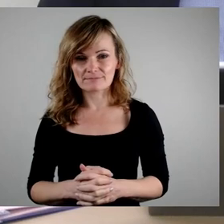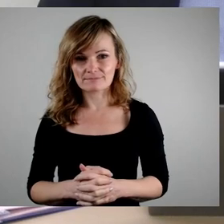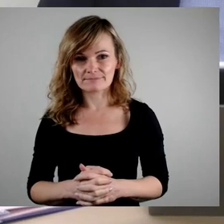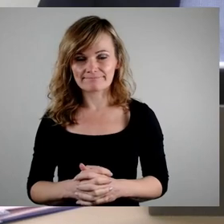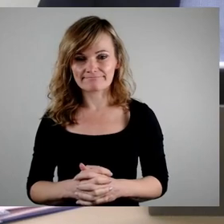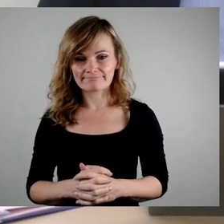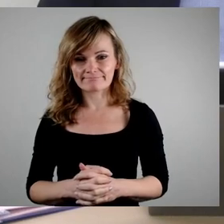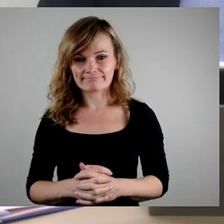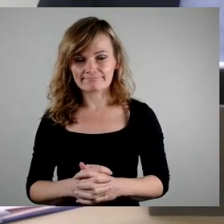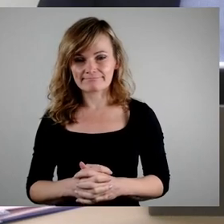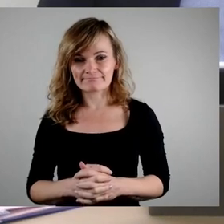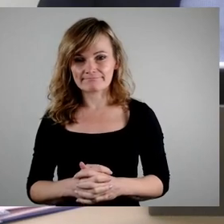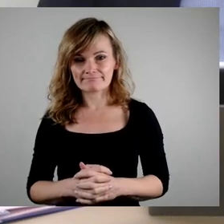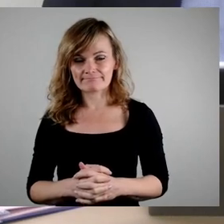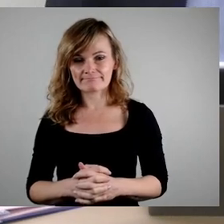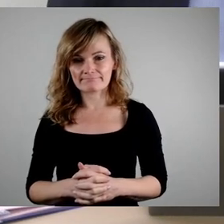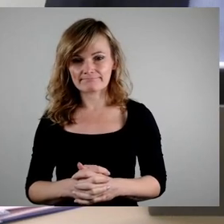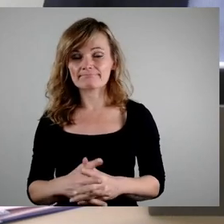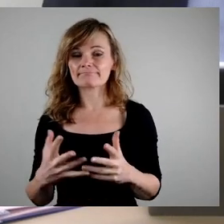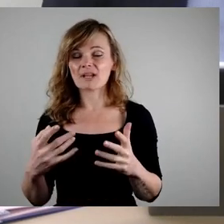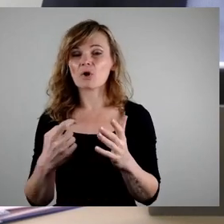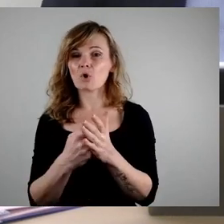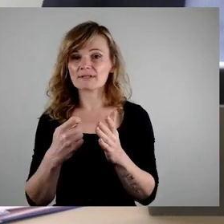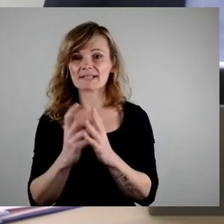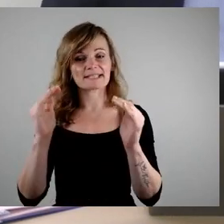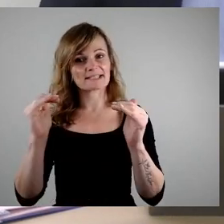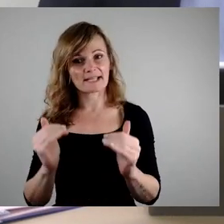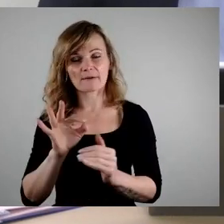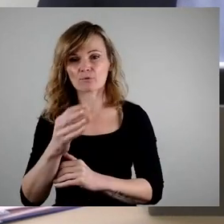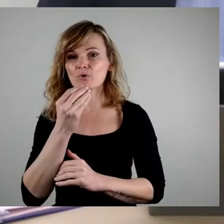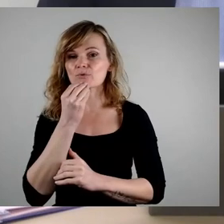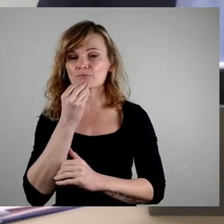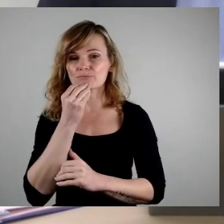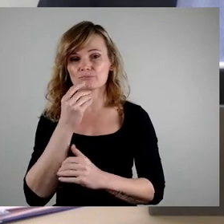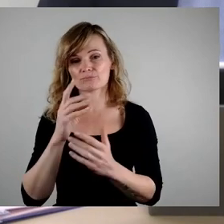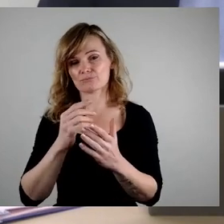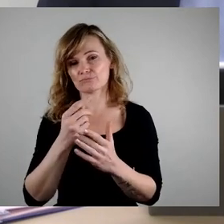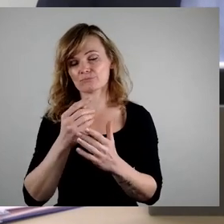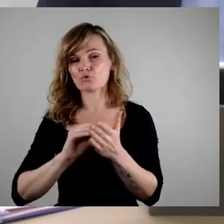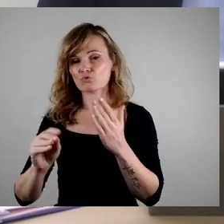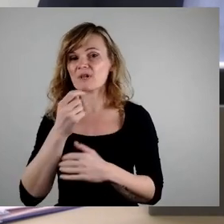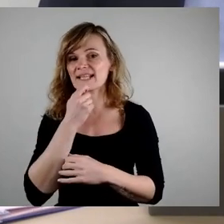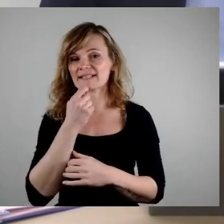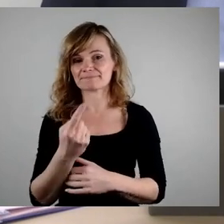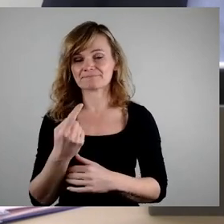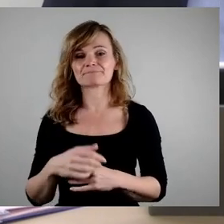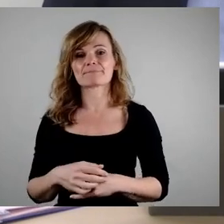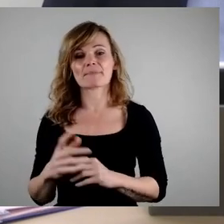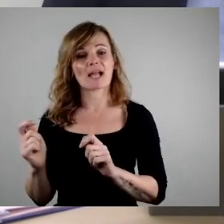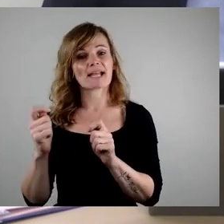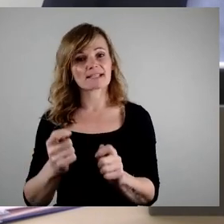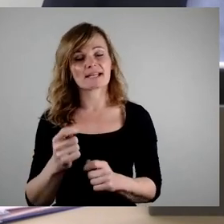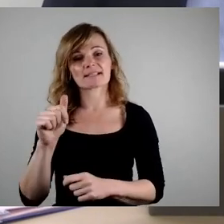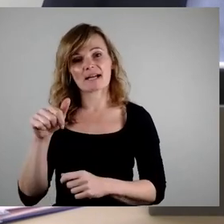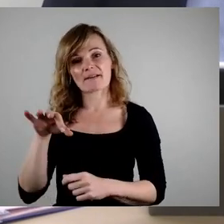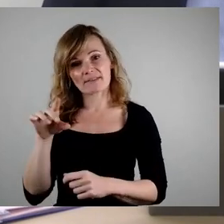Schulessen ermöglichen, hier ist Einreicher die AfD und Herr Breuer, denke